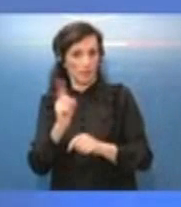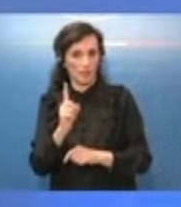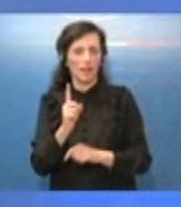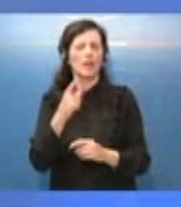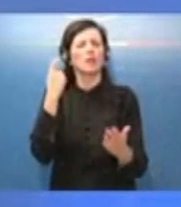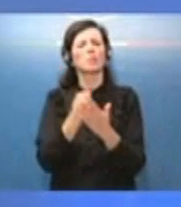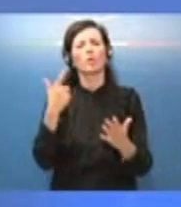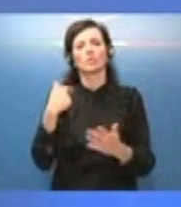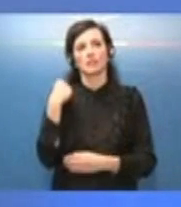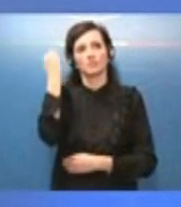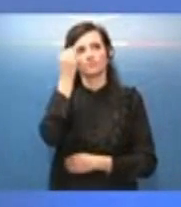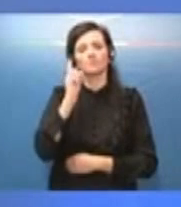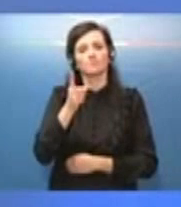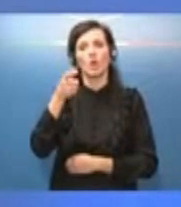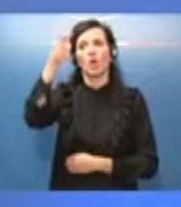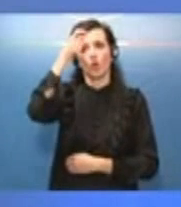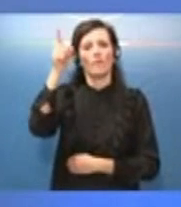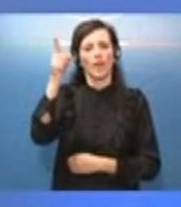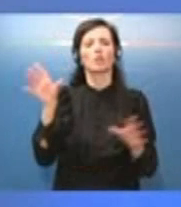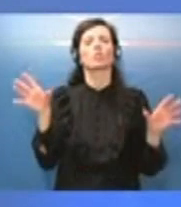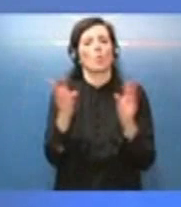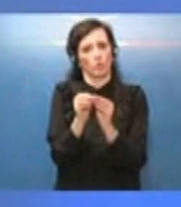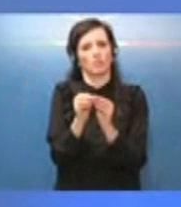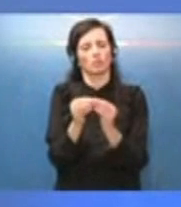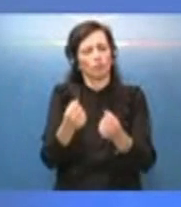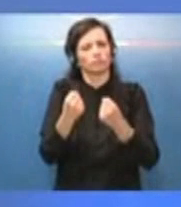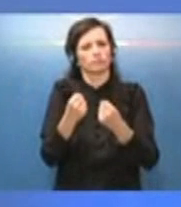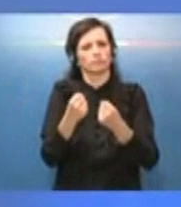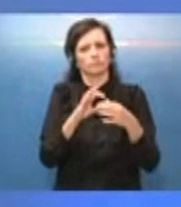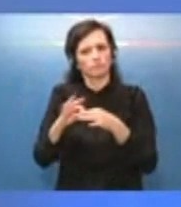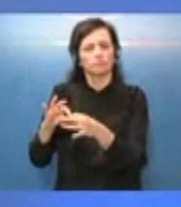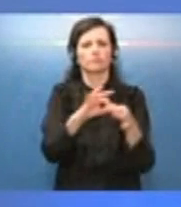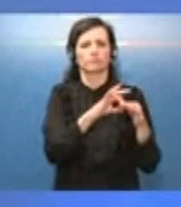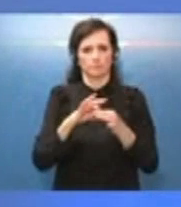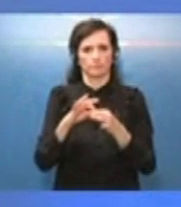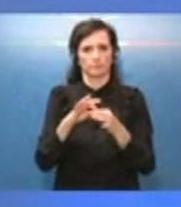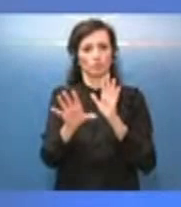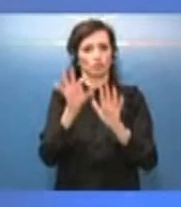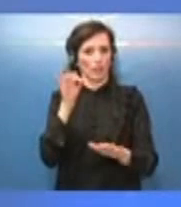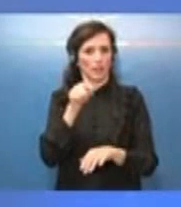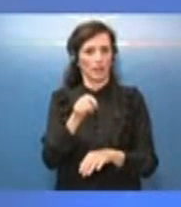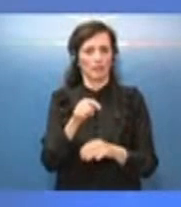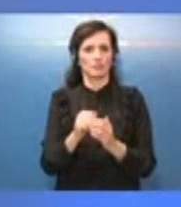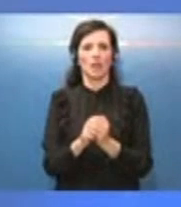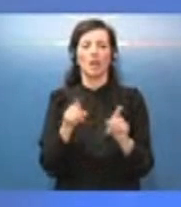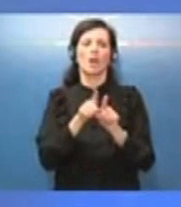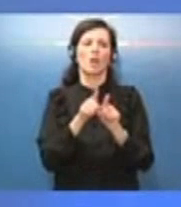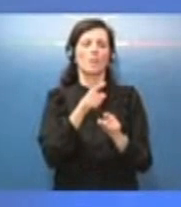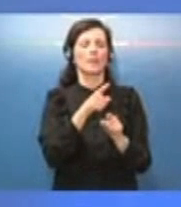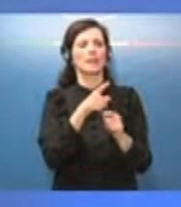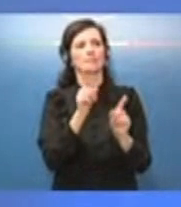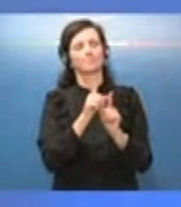nelle sue determinazioni. Non ci siano, come dire, cedimenti, posizioni